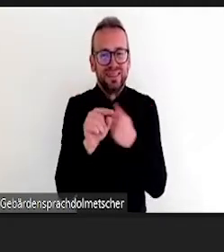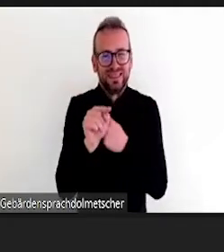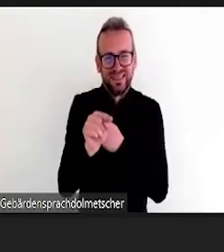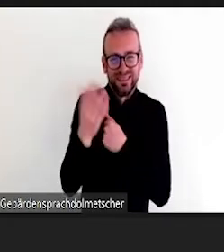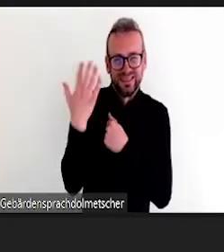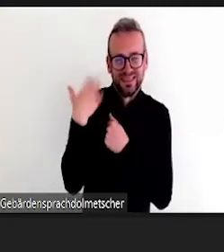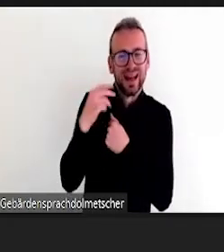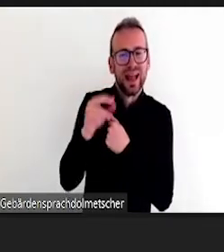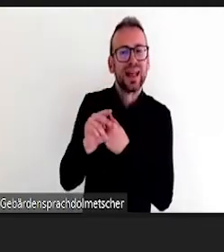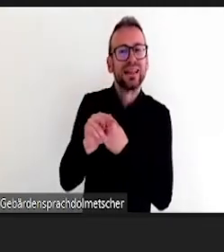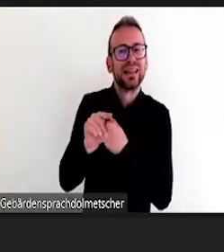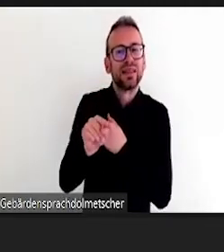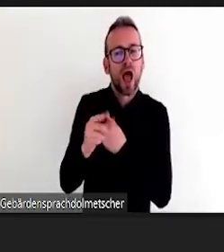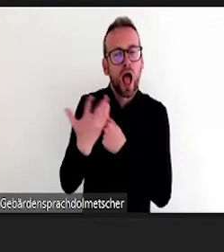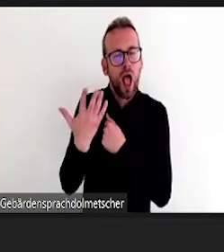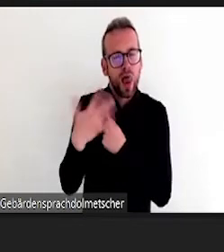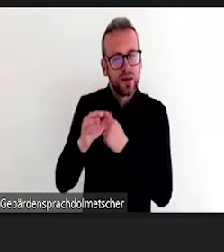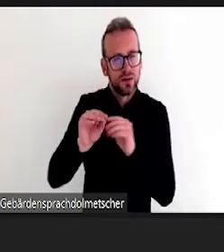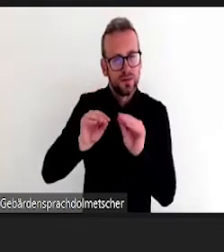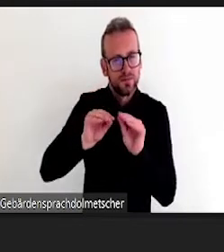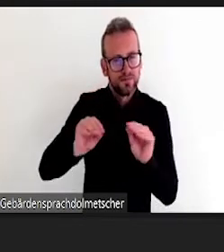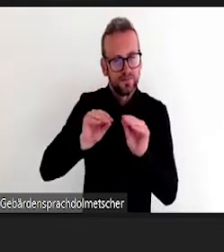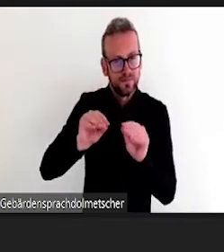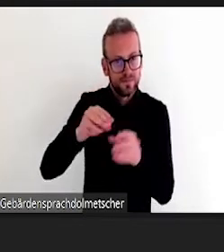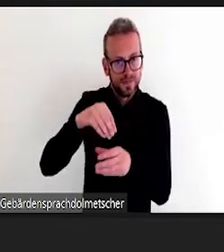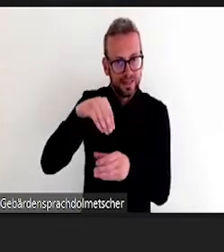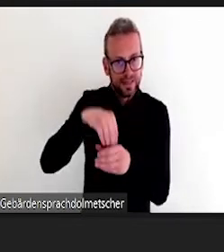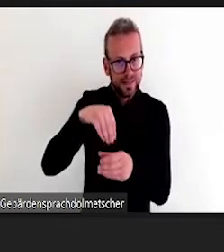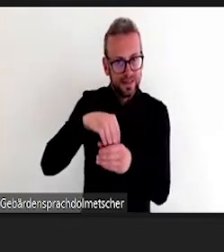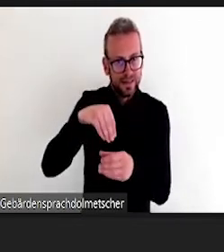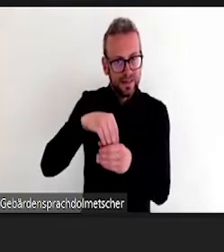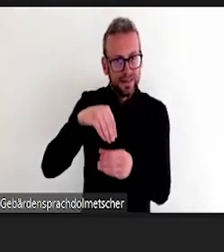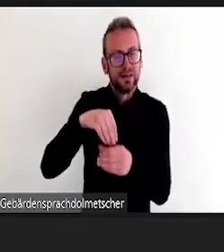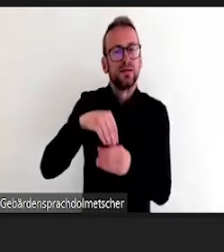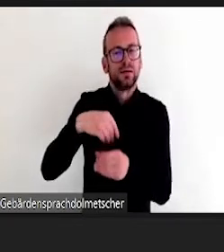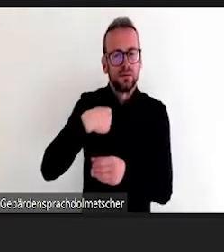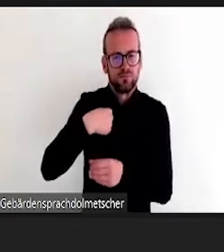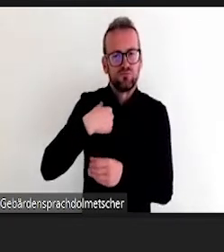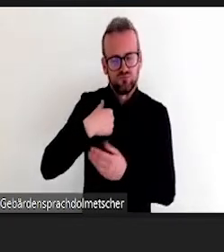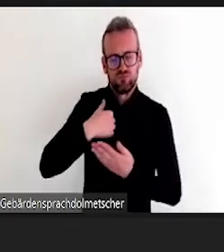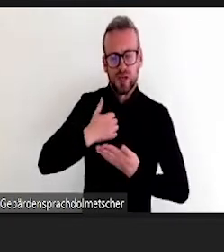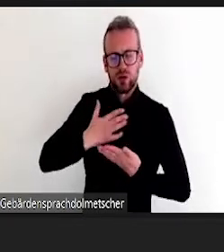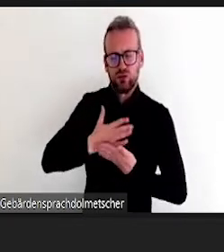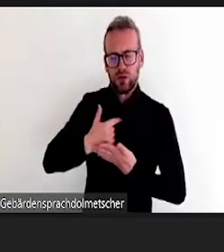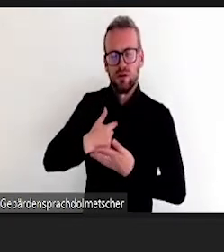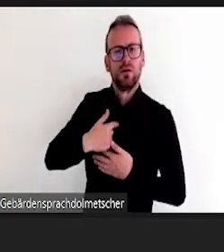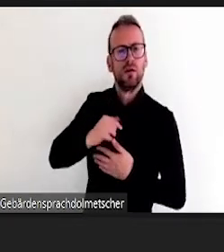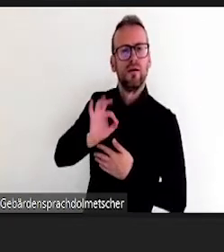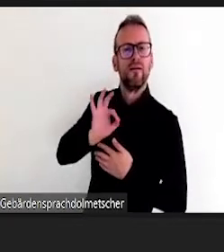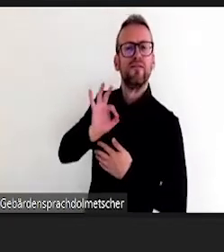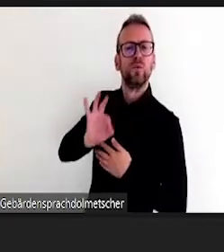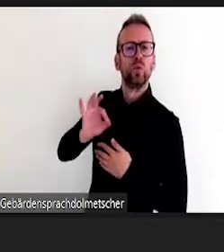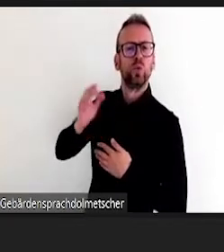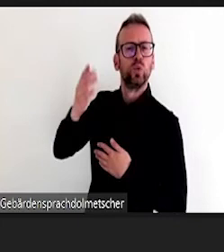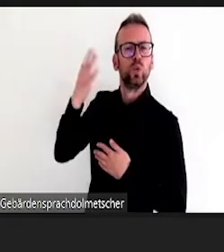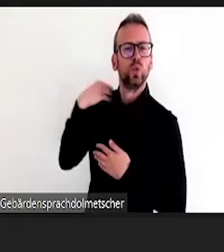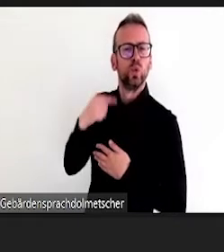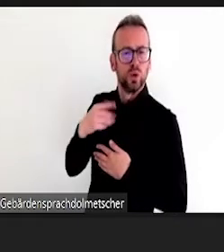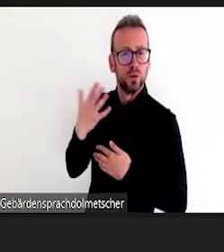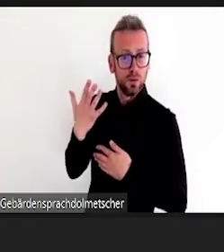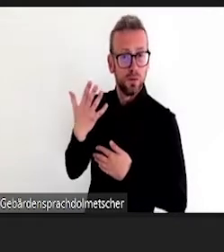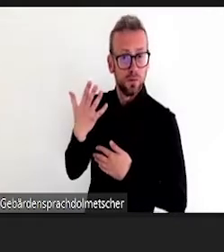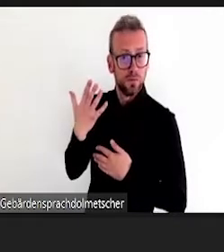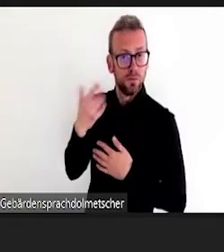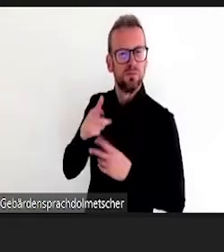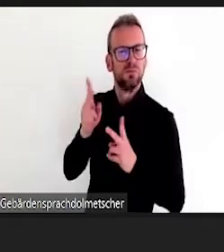praktisch. Also zu schauen, wie kann ich überhaupt mit inklusiver Lehre anfangen? Wie schaffe ich in der ersten Sitzung sowas wie